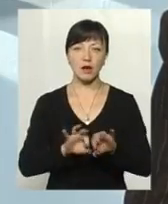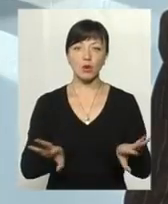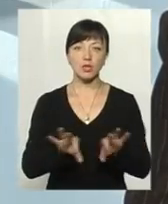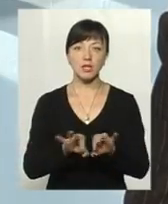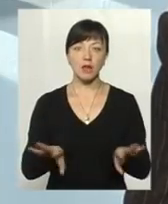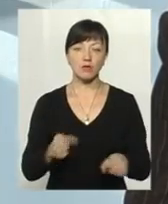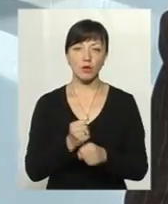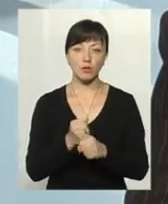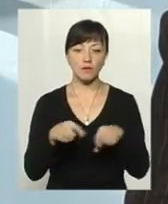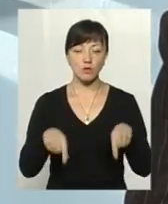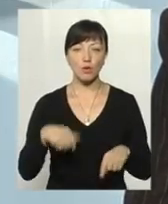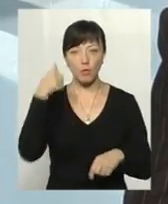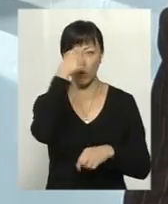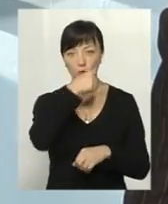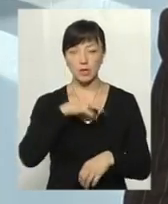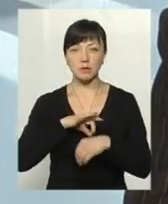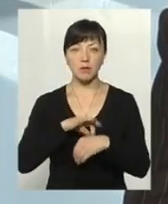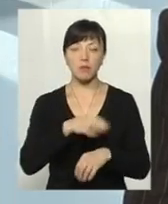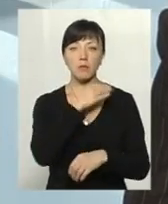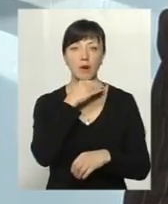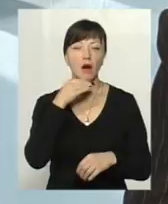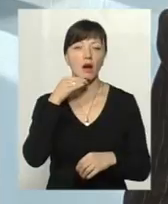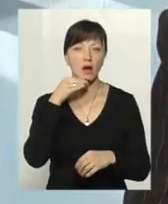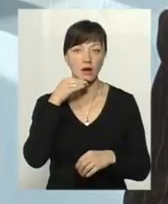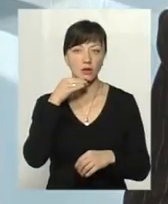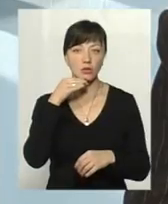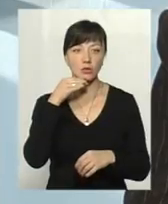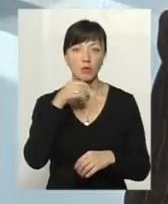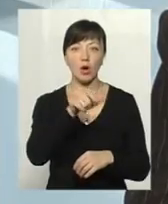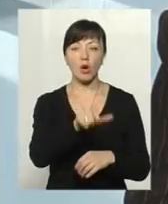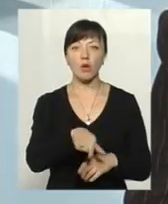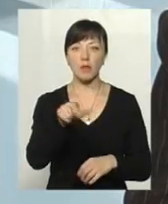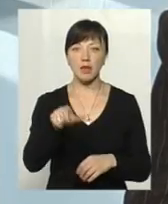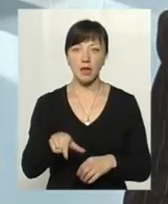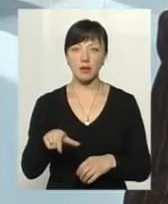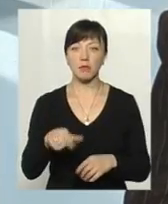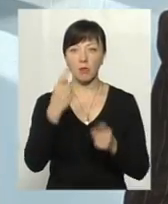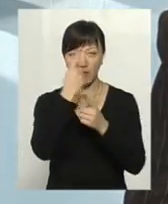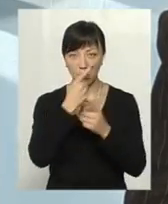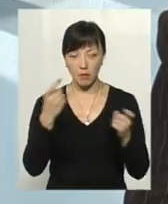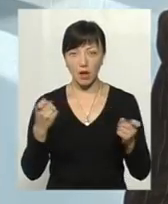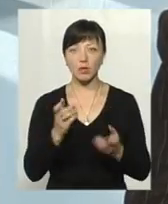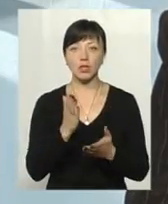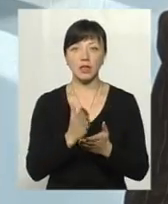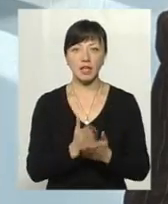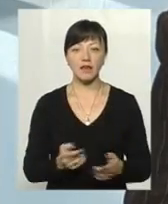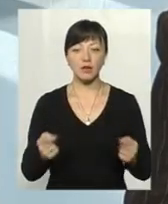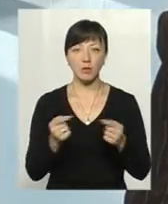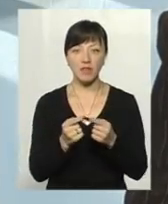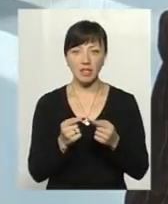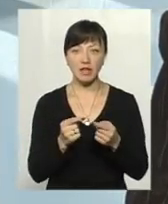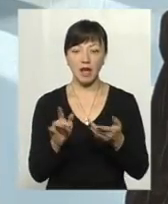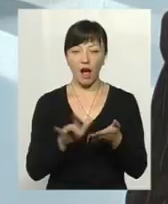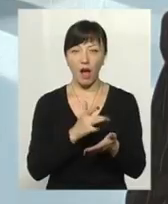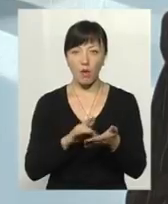компанії. цьому році проводиться. Багатьом громадян, всім громадянам повідомляли, що є відповідні такі калькулятори, є